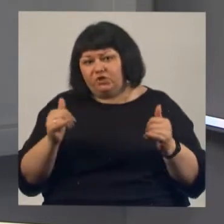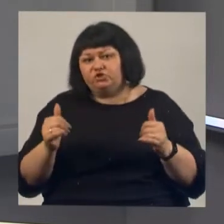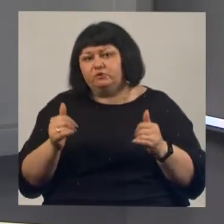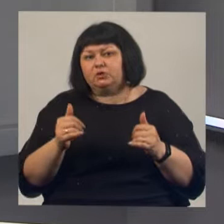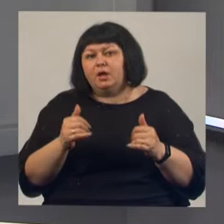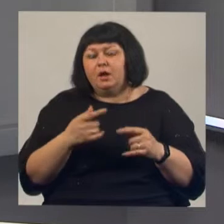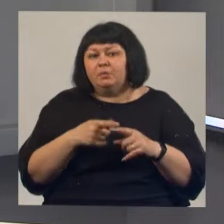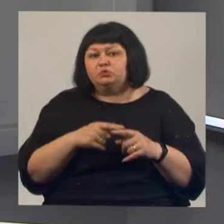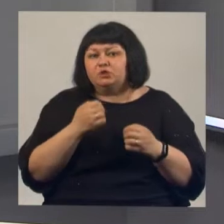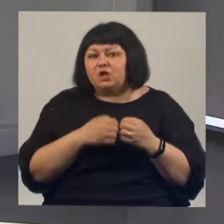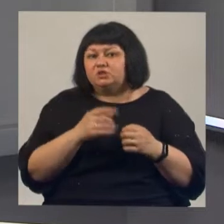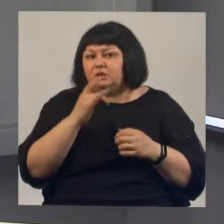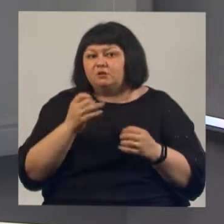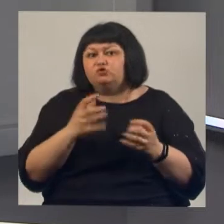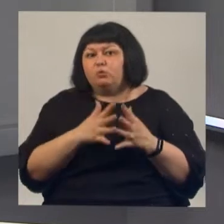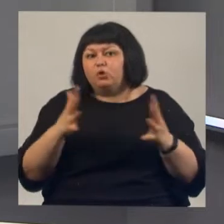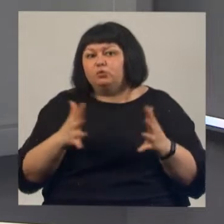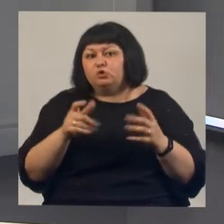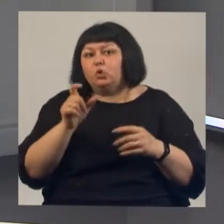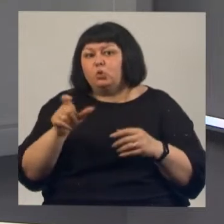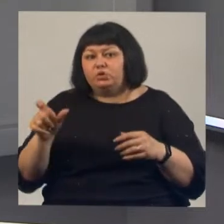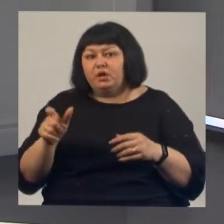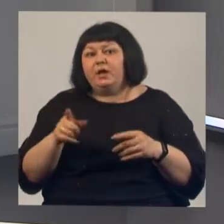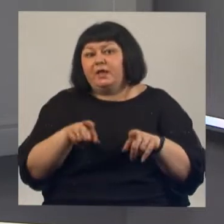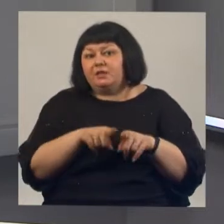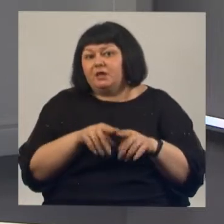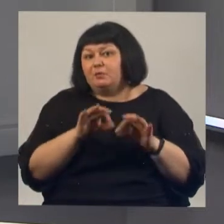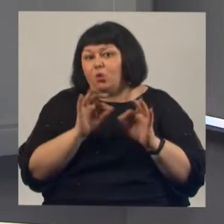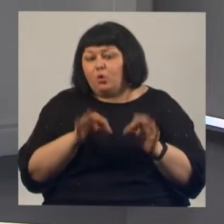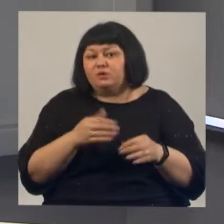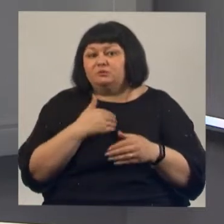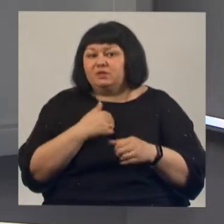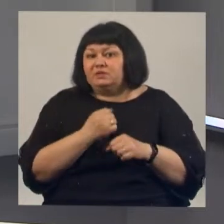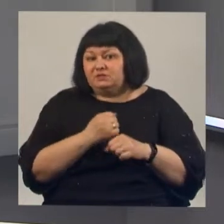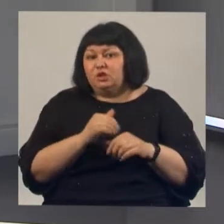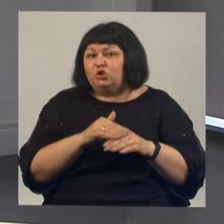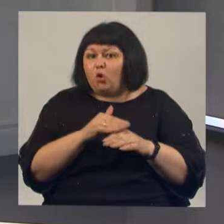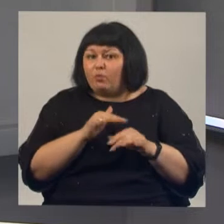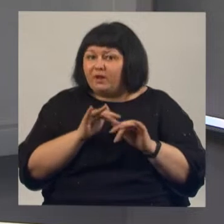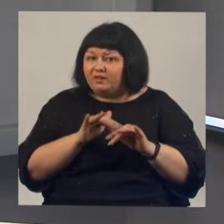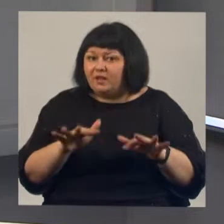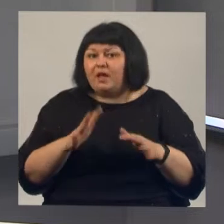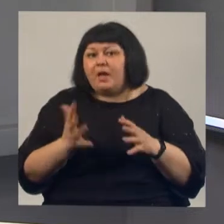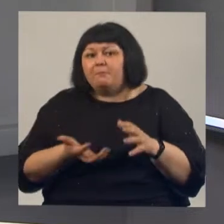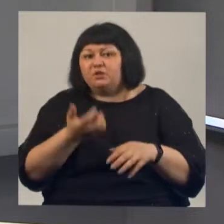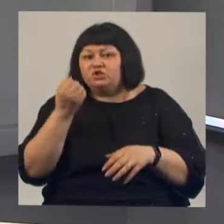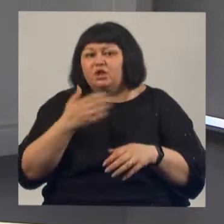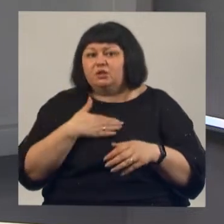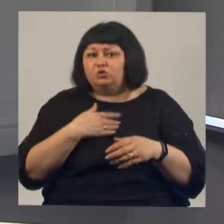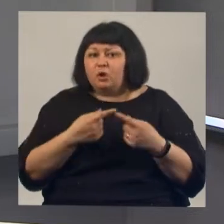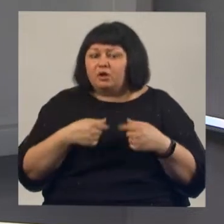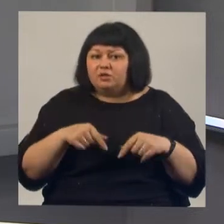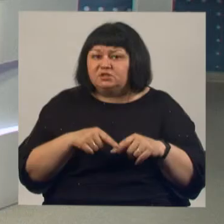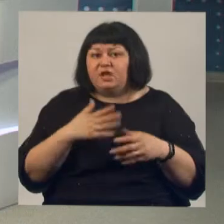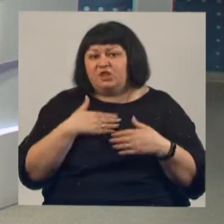что с каждым разом все больше и больше людей хотят таким образом совершить доброе дело и поддержать нашу организацию и наших